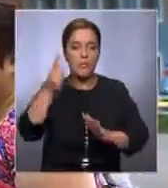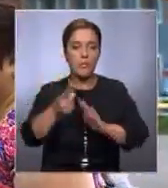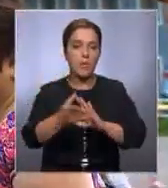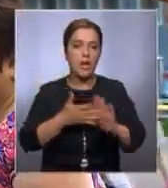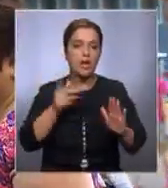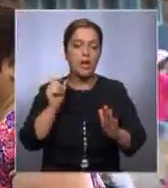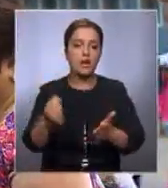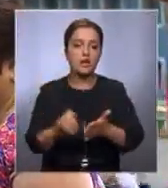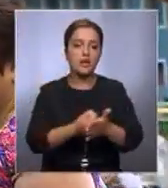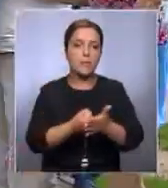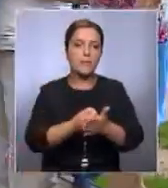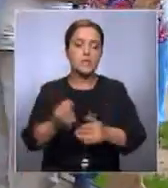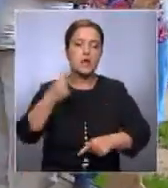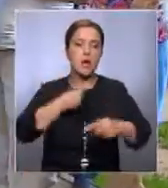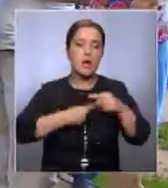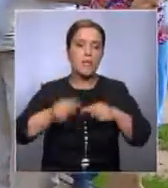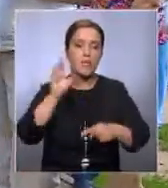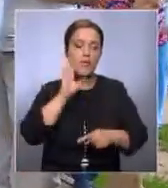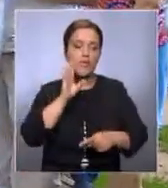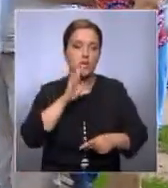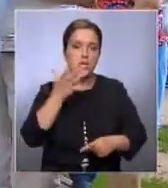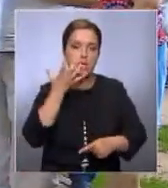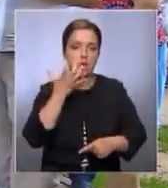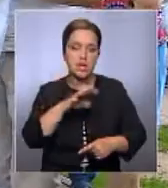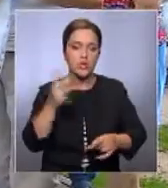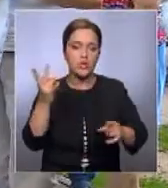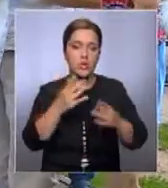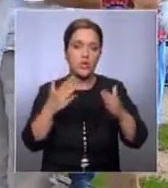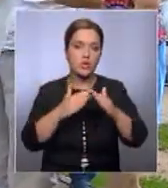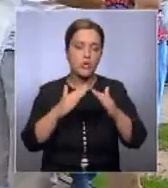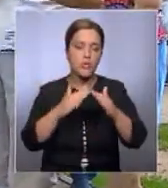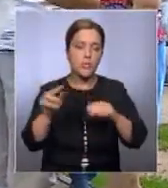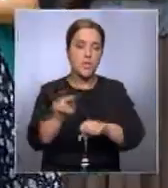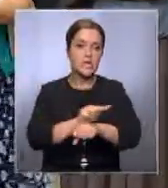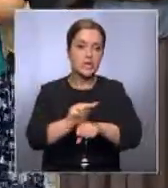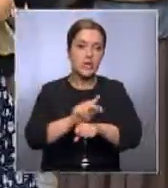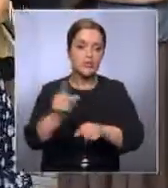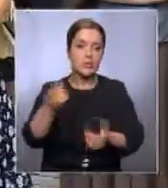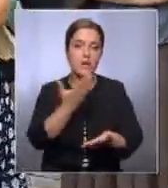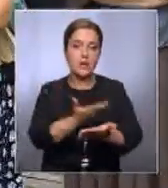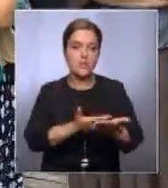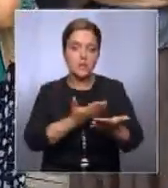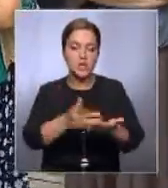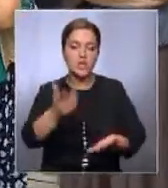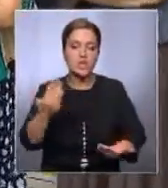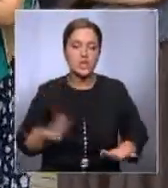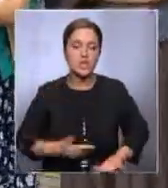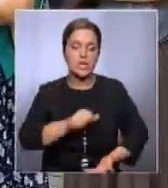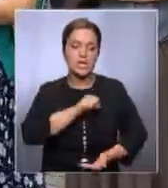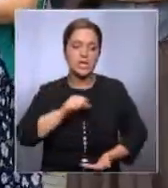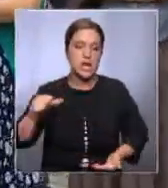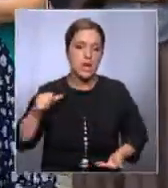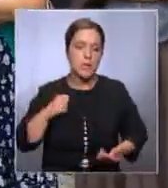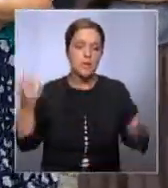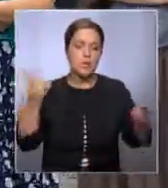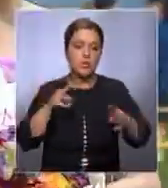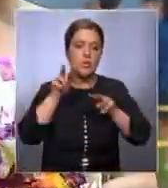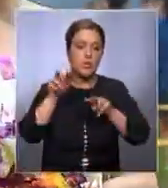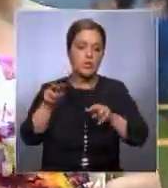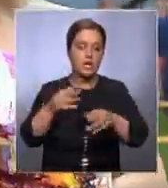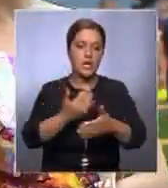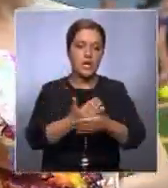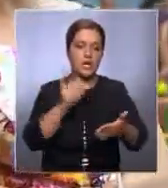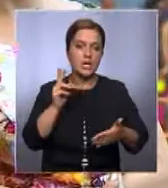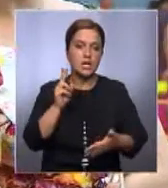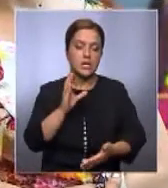подключения горячей воды и вернуть дому презентабельный вид. Чиновник разъяснил, жители должны были самостоятельно контролировать